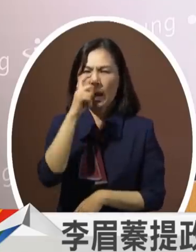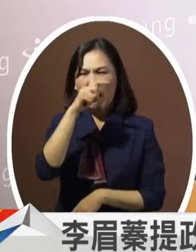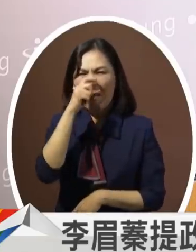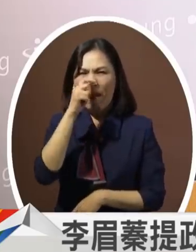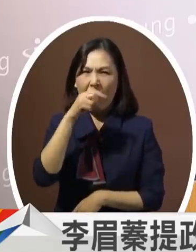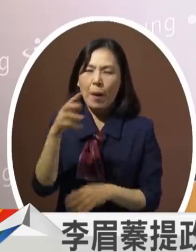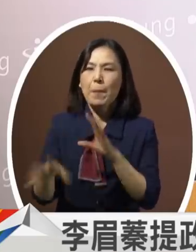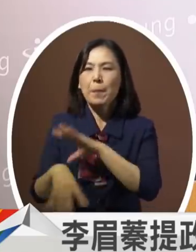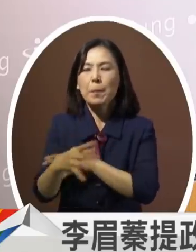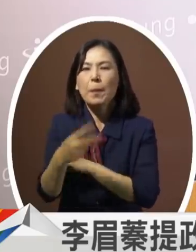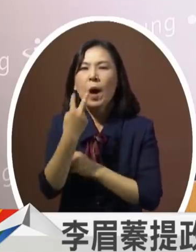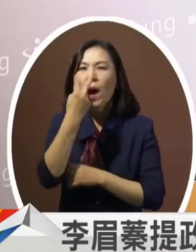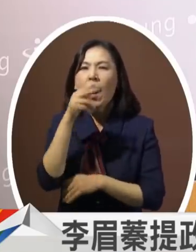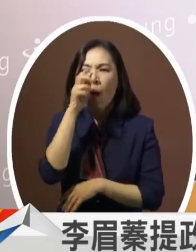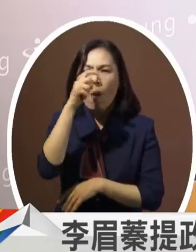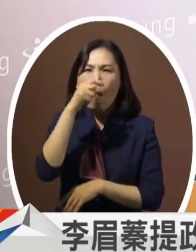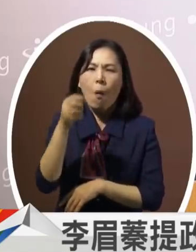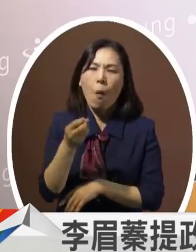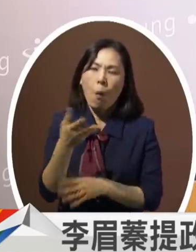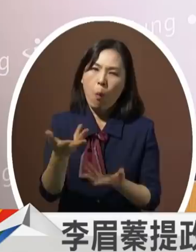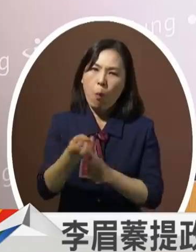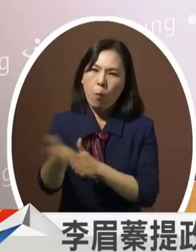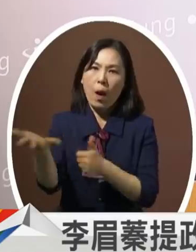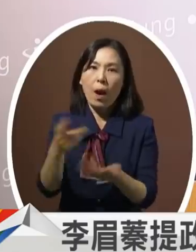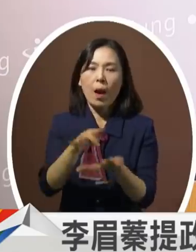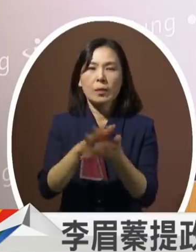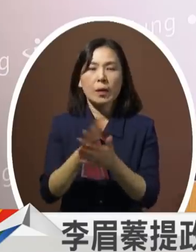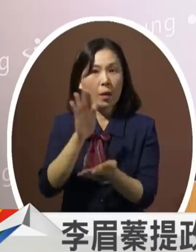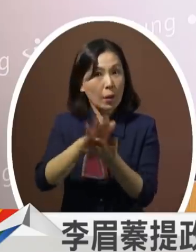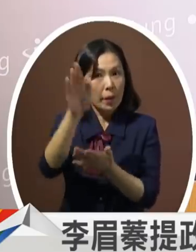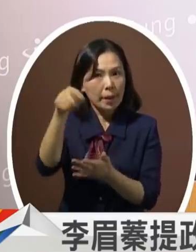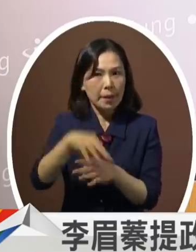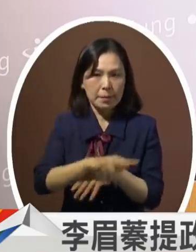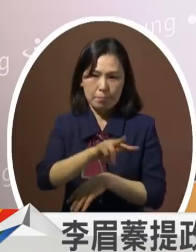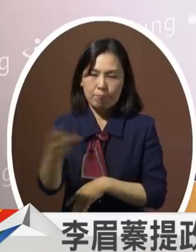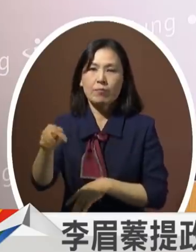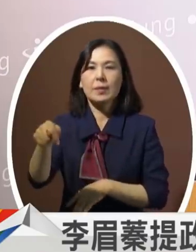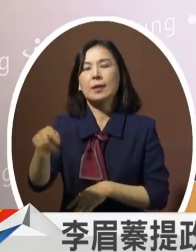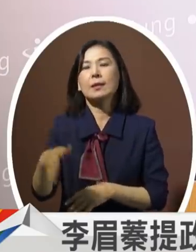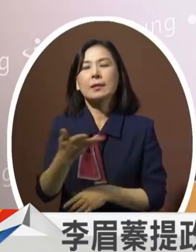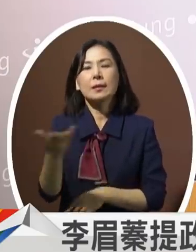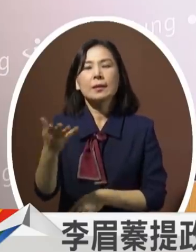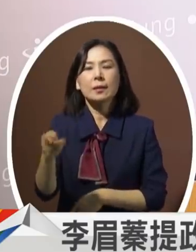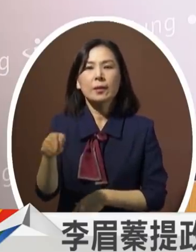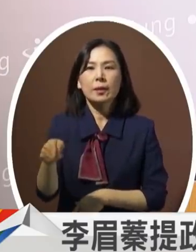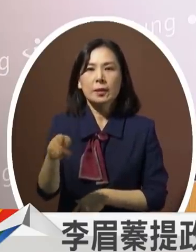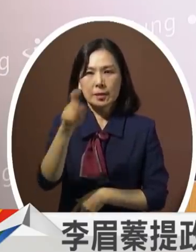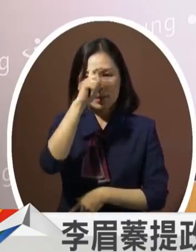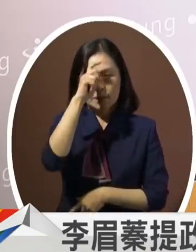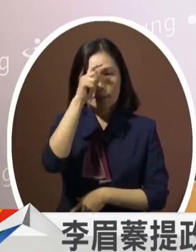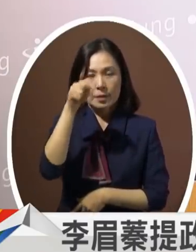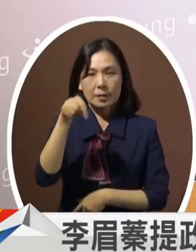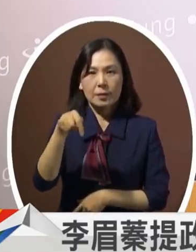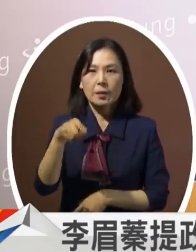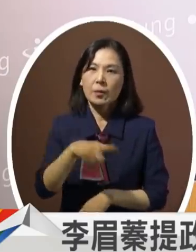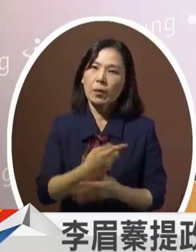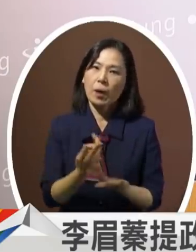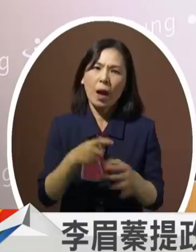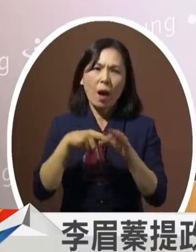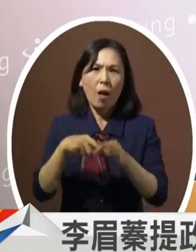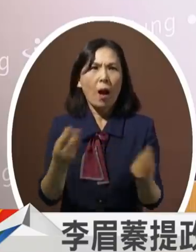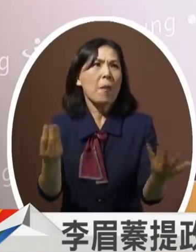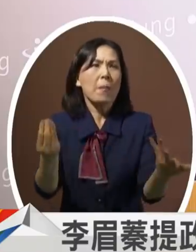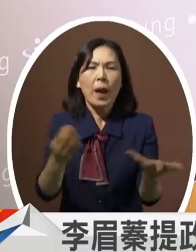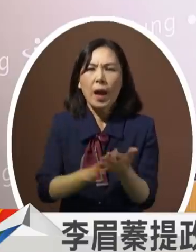了未来必须迈向产业的转型硬体建设让高雄付出很大的社会成本又赚得没比别人